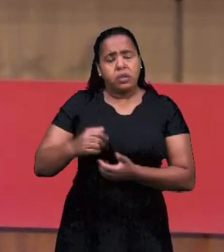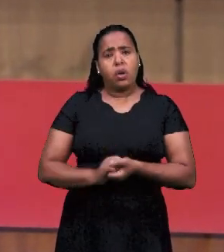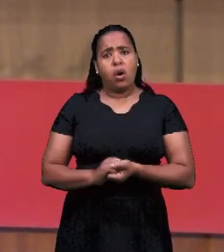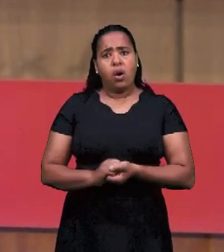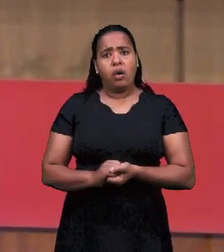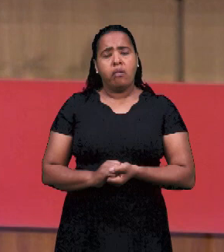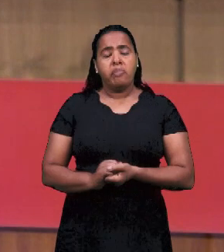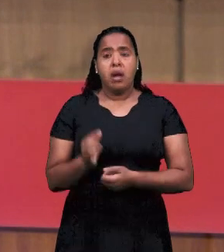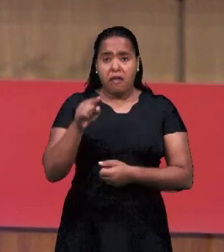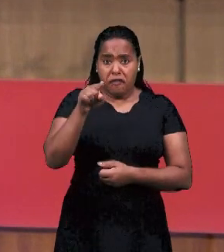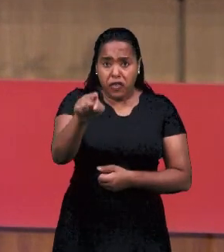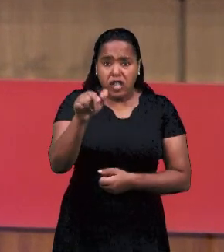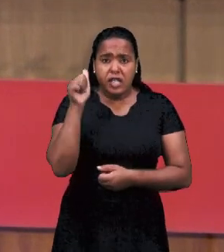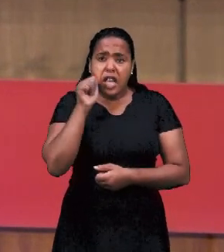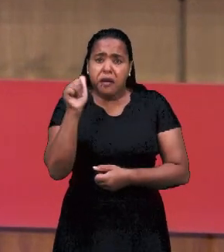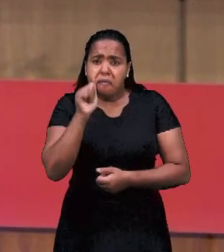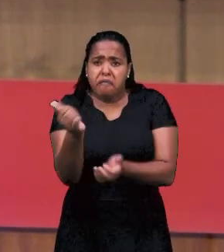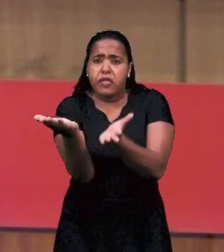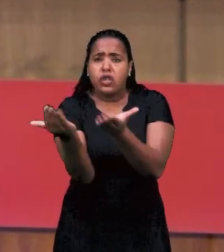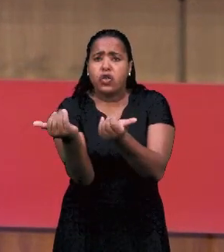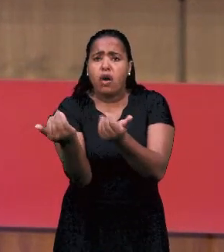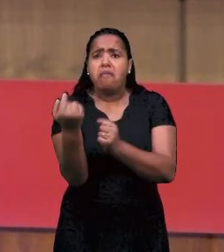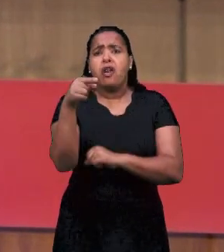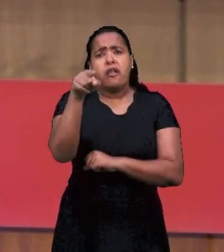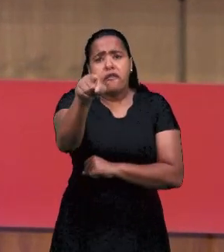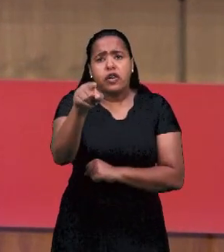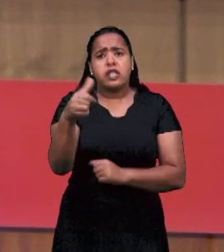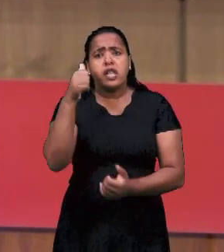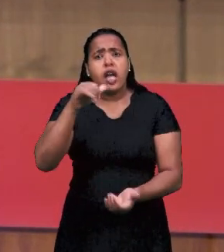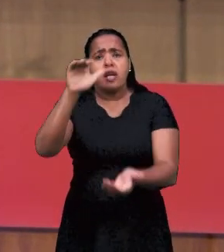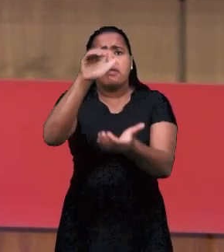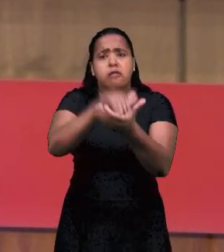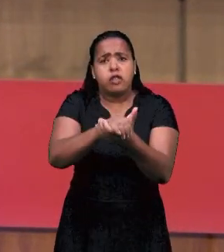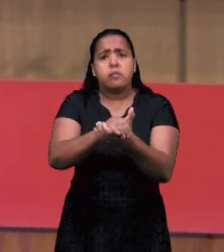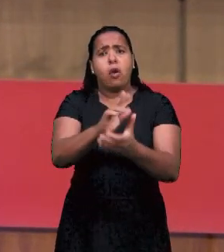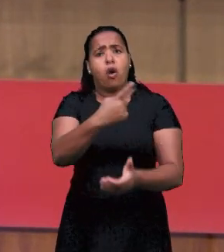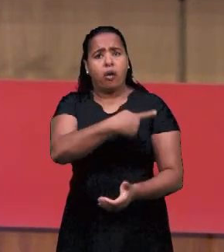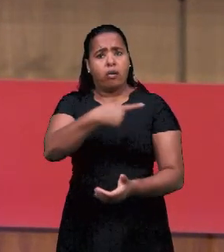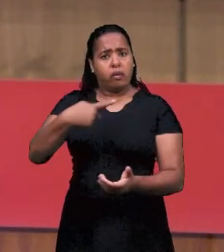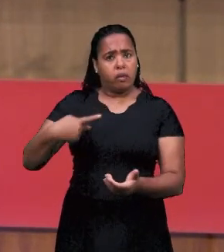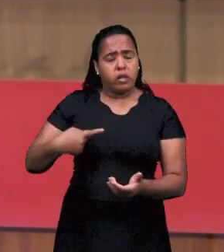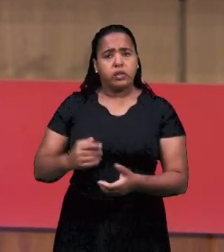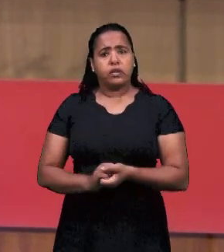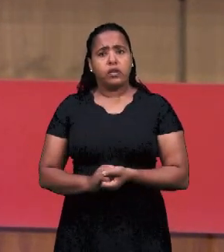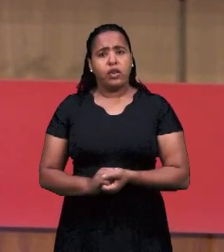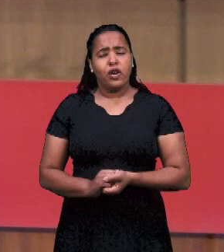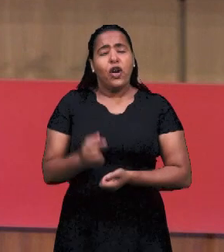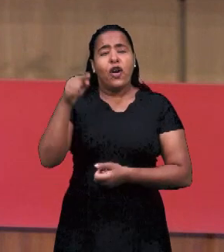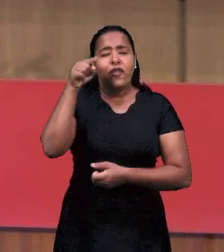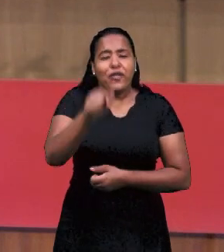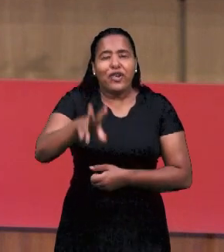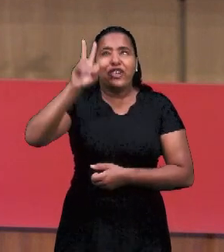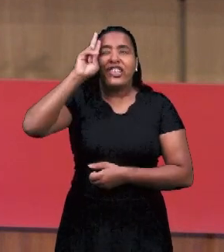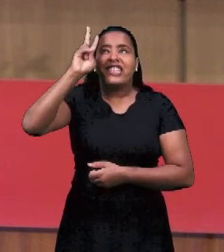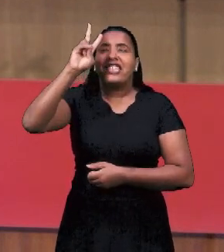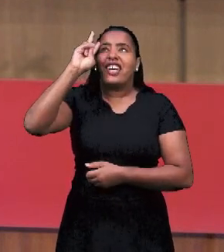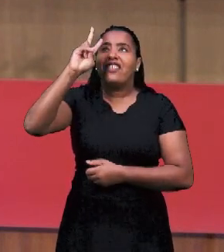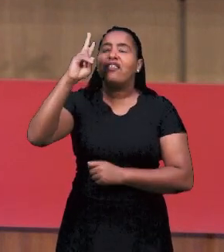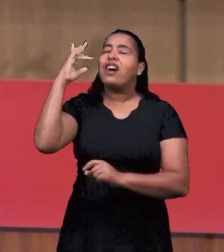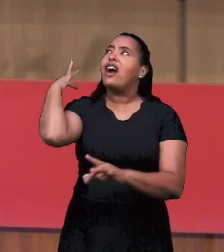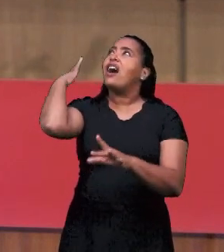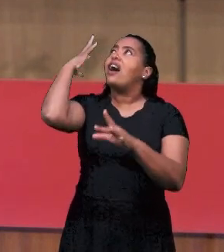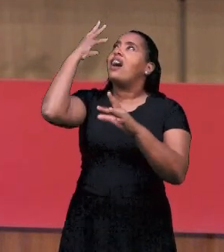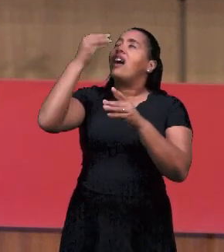вы, молодежь, будете пасторами, вы будете, девушки, будете,